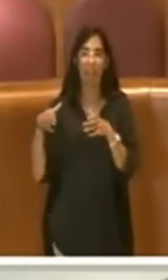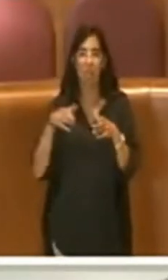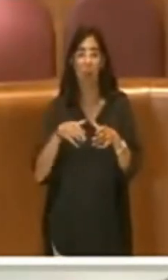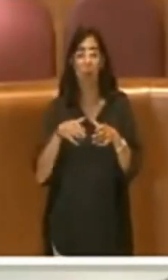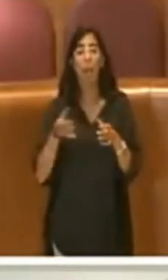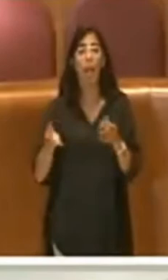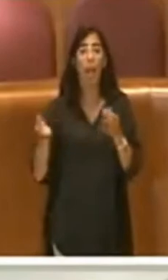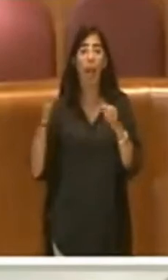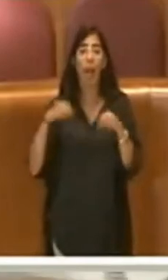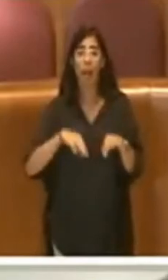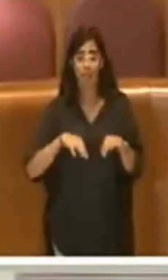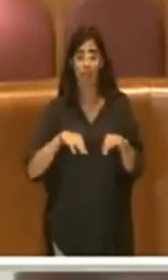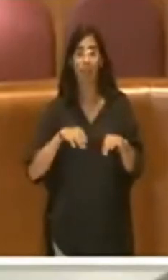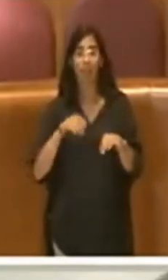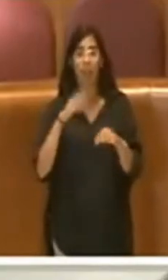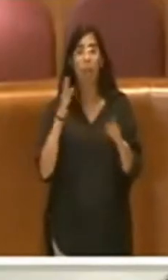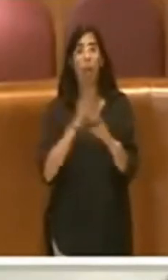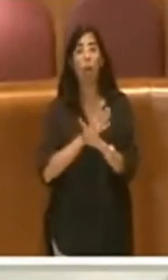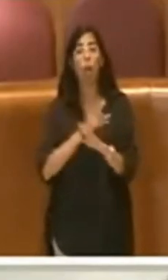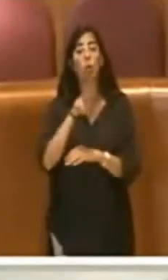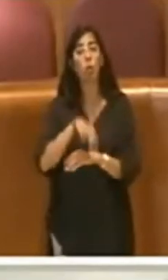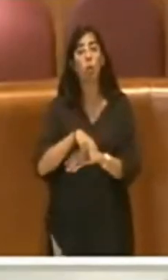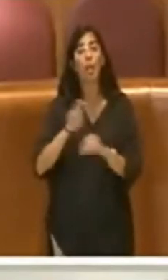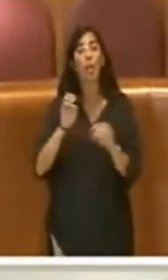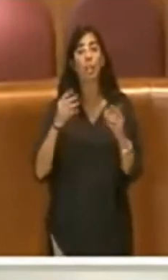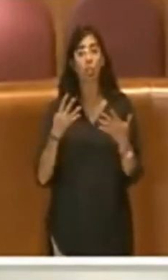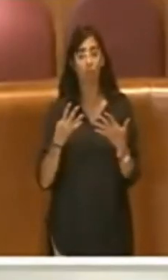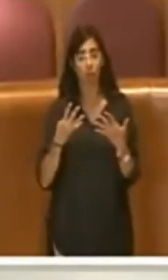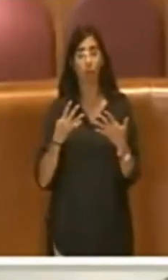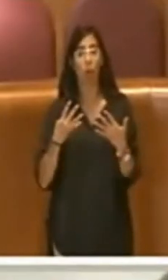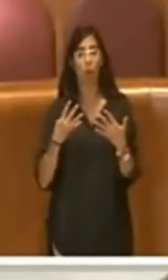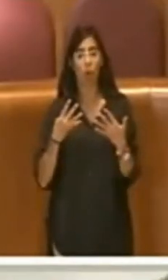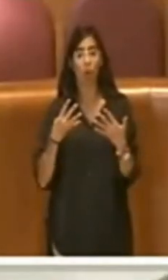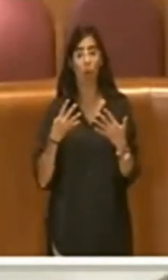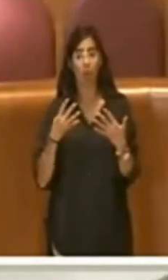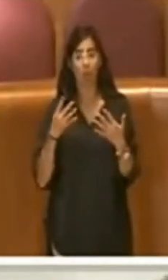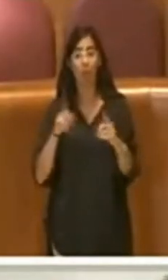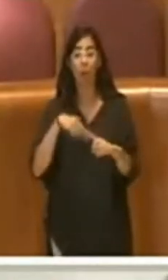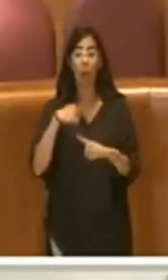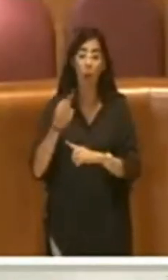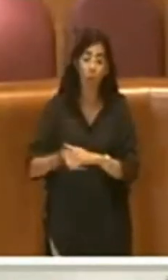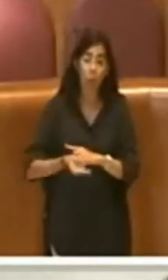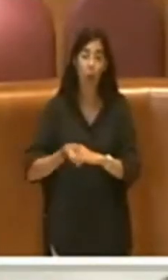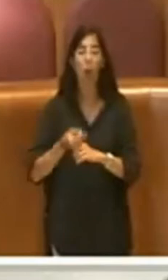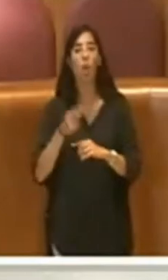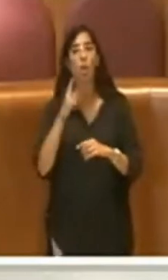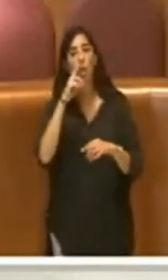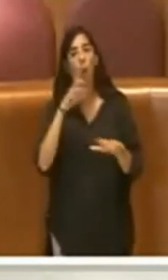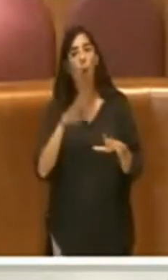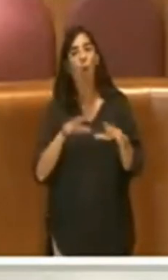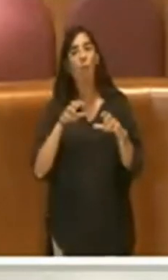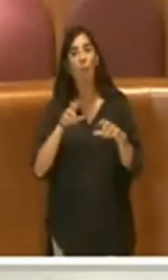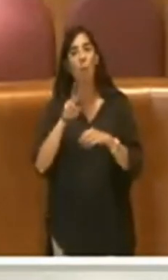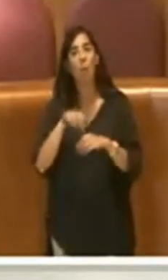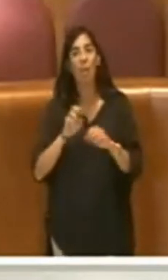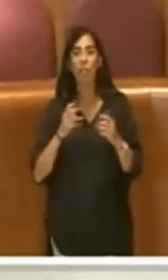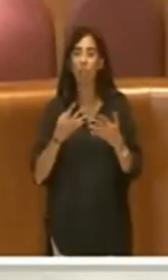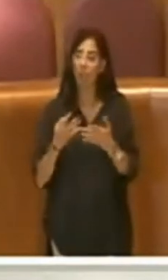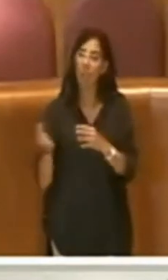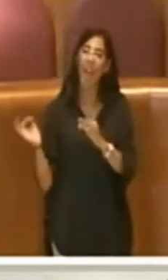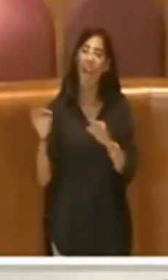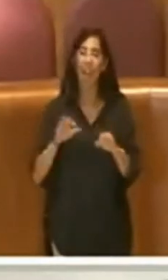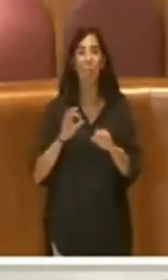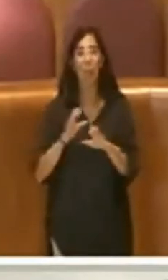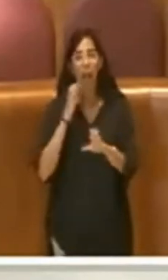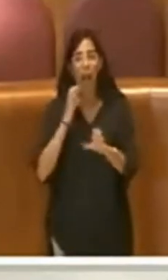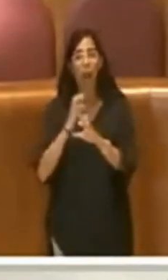2019, i primissimi autobus nuovi sono arrivati a novembre 2019, ricordo a tutti